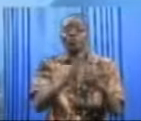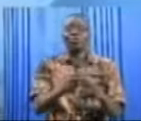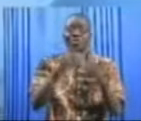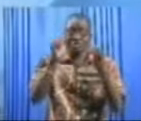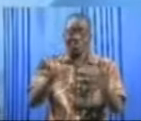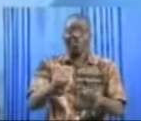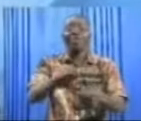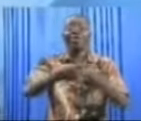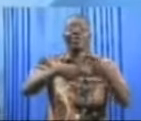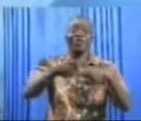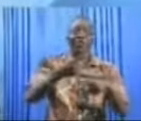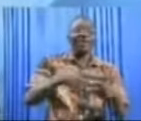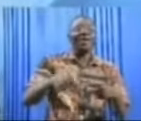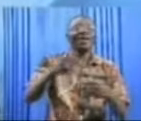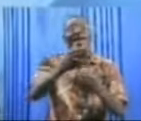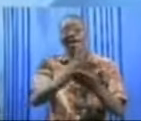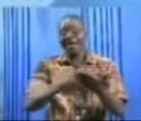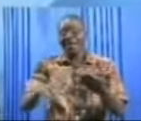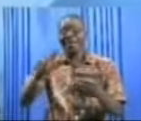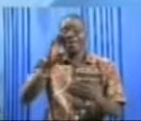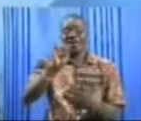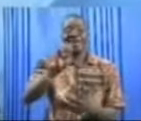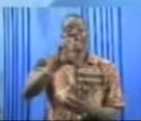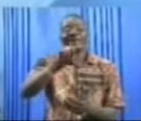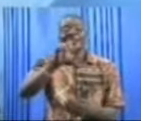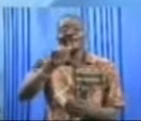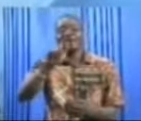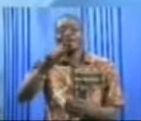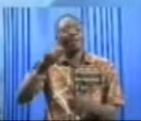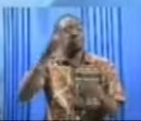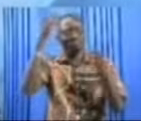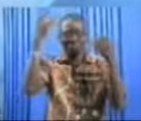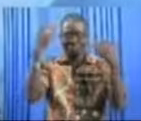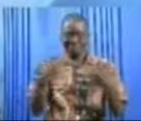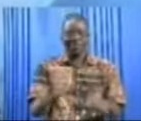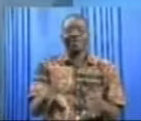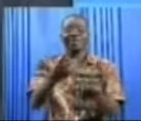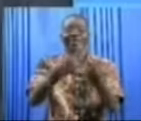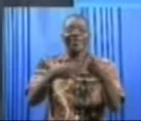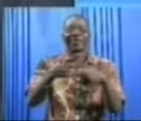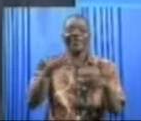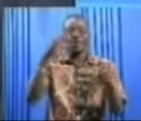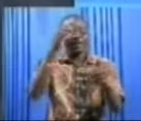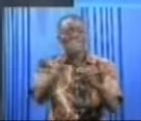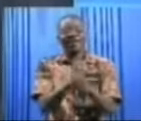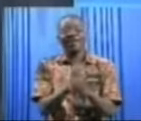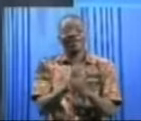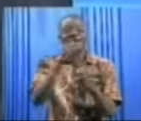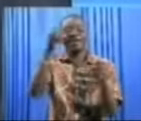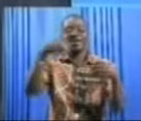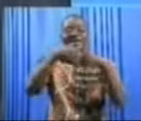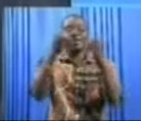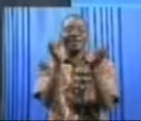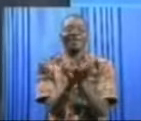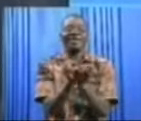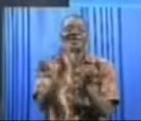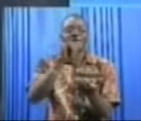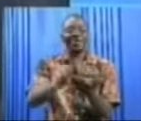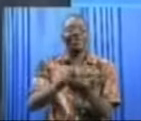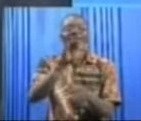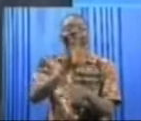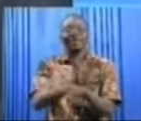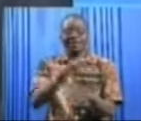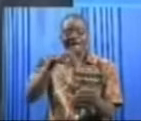part les étalons, bien sûr. part les étalons, voilà. Personne n'est venu gagner à Chéni-Kunkie. Tout il y a longtemps, en tout cas. Et ce soir encore,